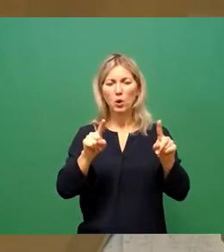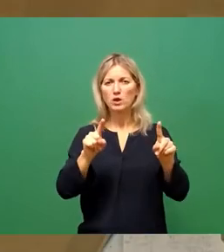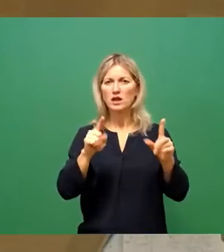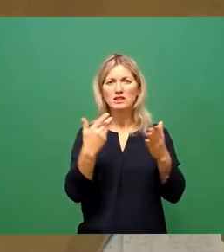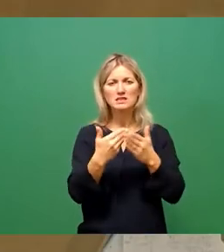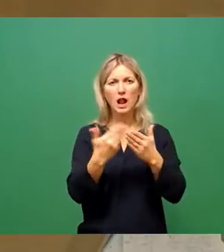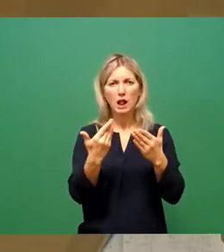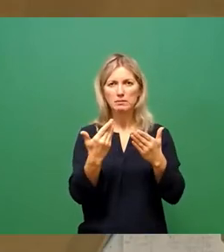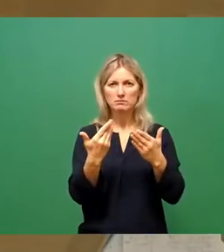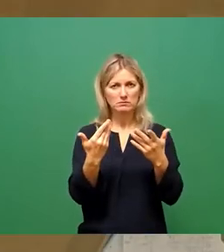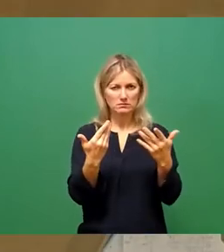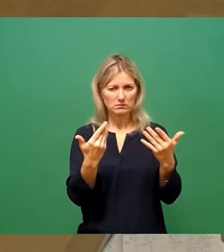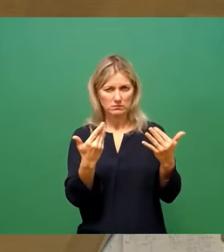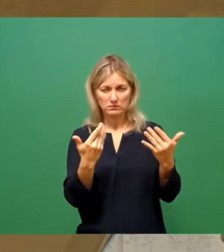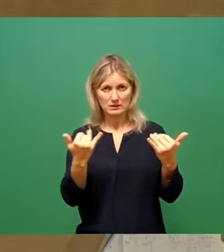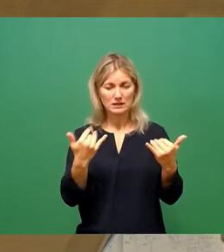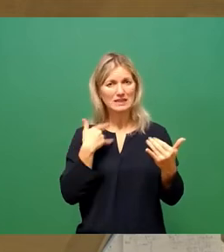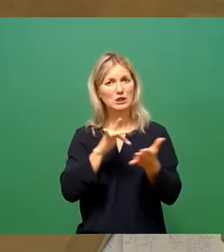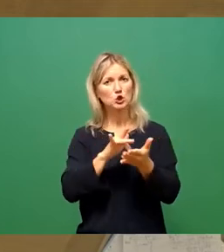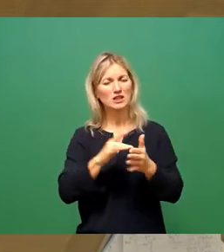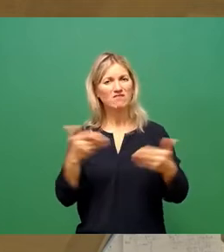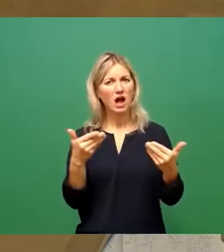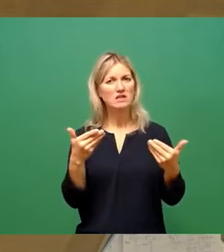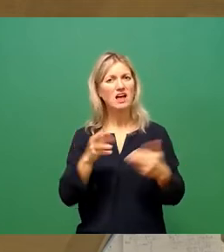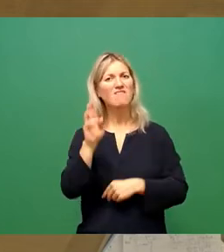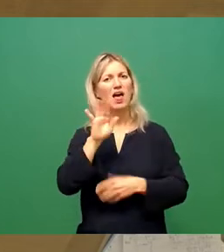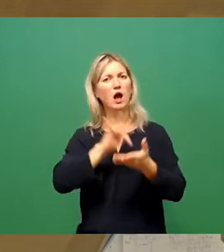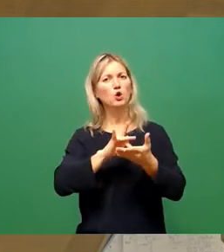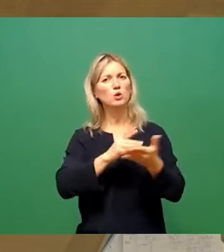Was sind die Gründe dafür? Wer hat diese Gründe vorgebracht?